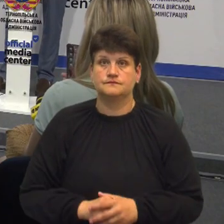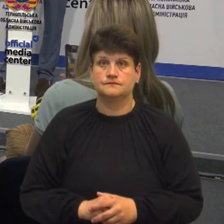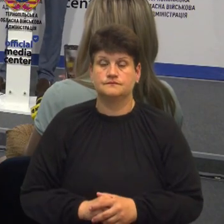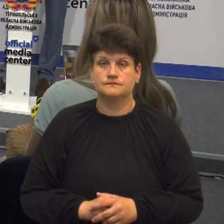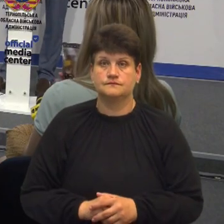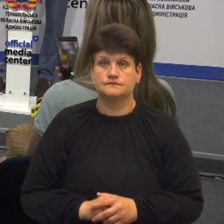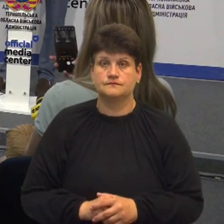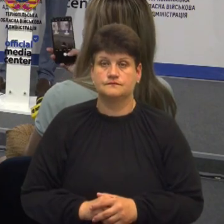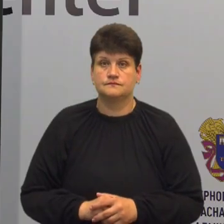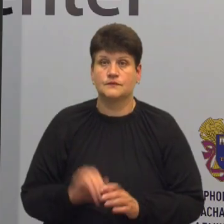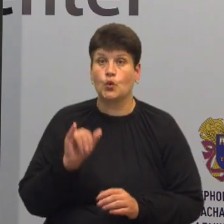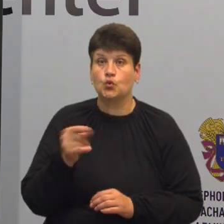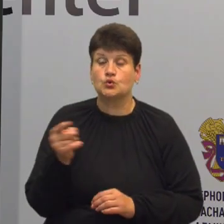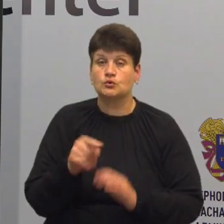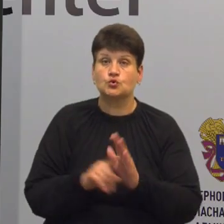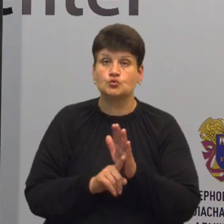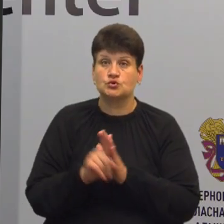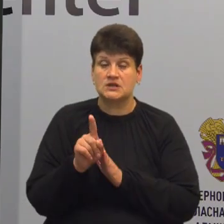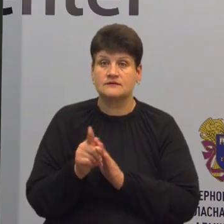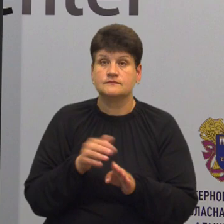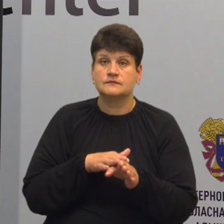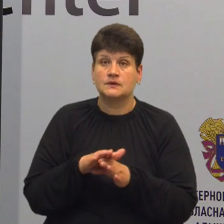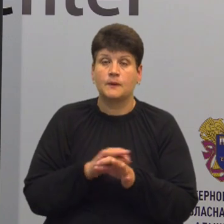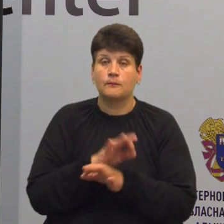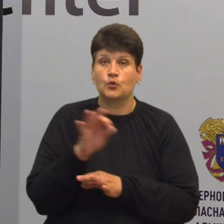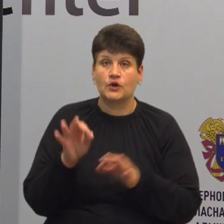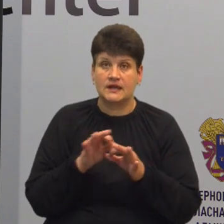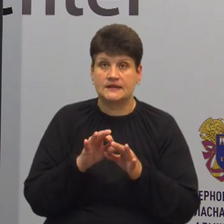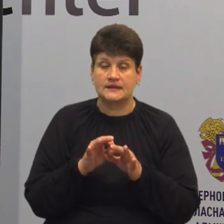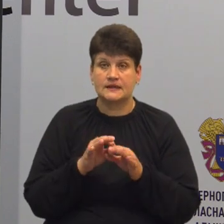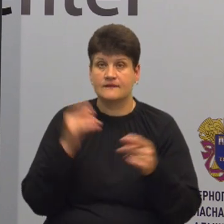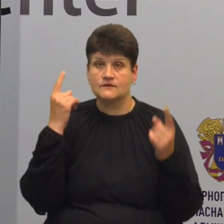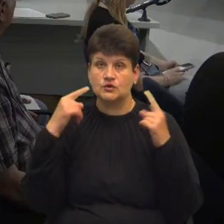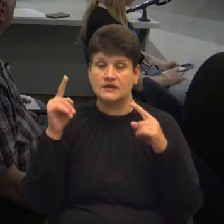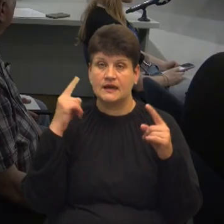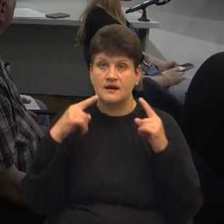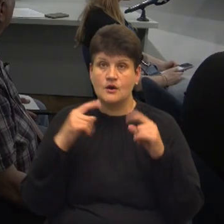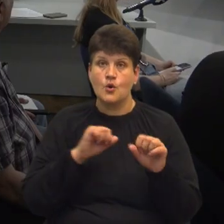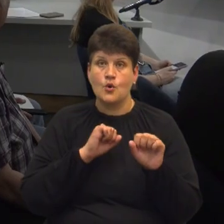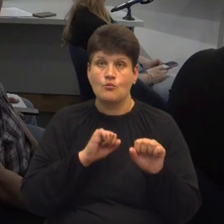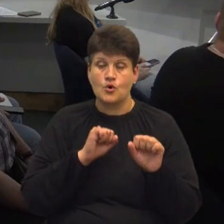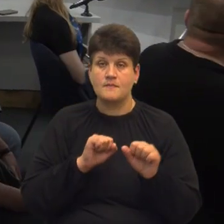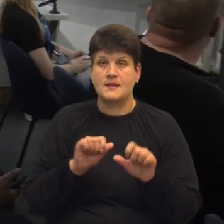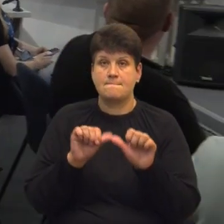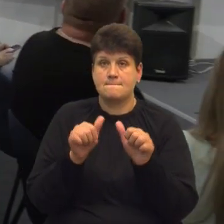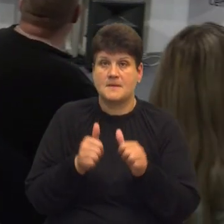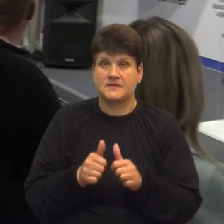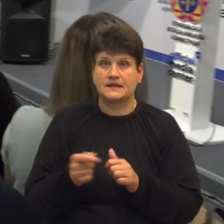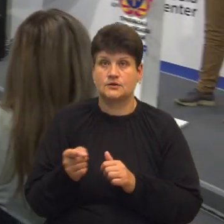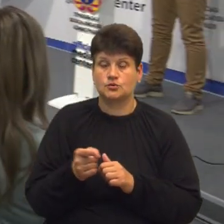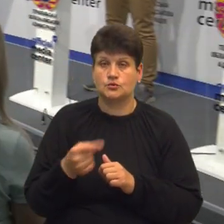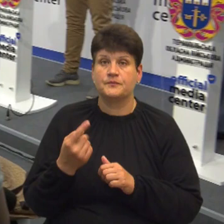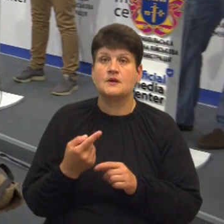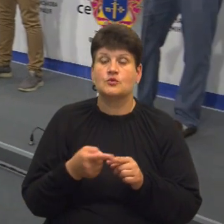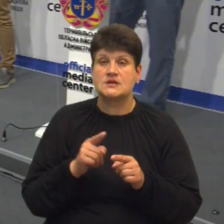У Тернополі розпочинають реалізацію проєкту віртуальні тредитури оборонними пам'ятками Тернопільщини. Про це під час